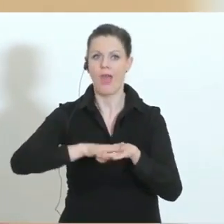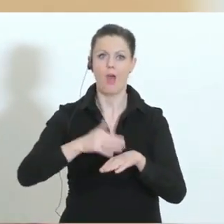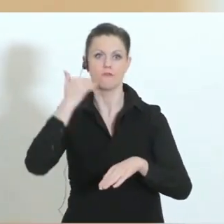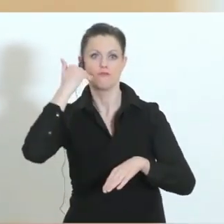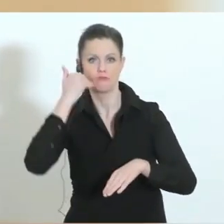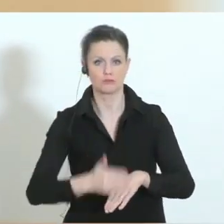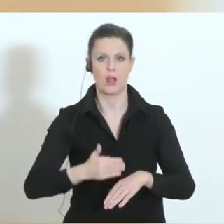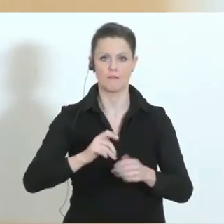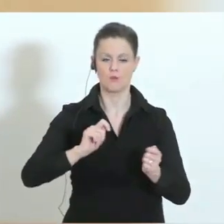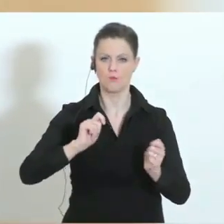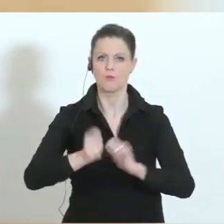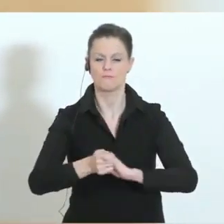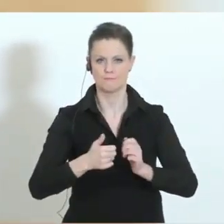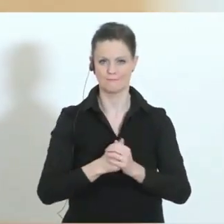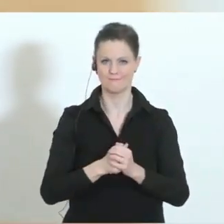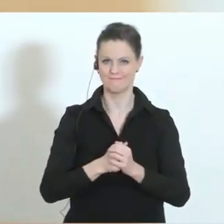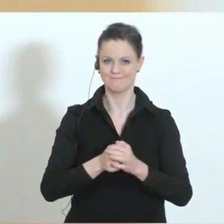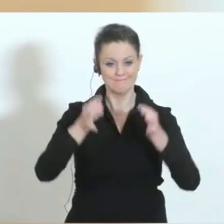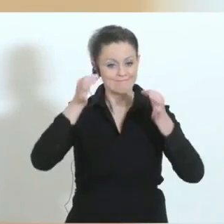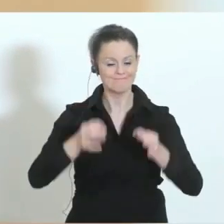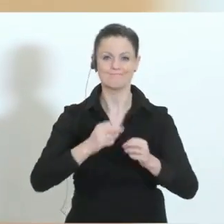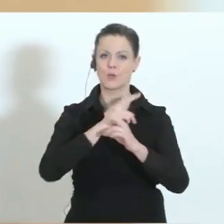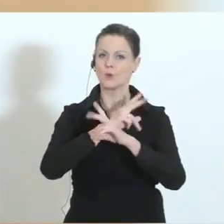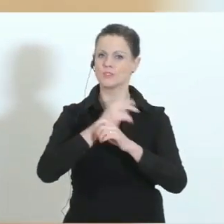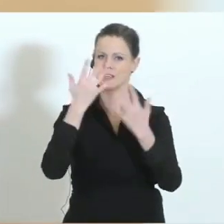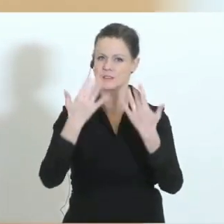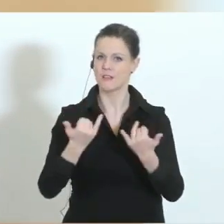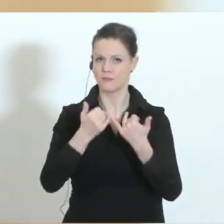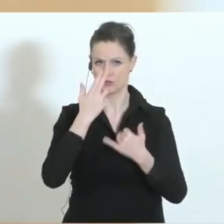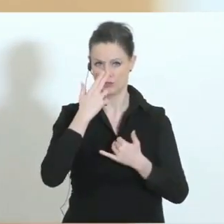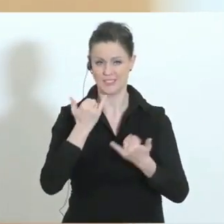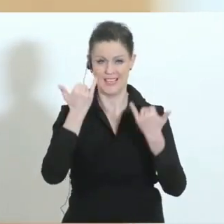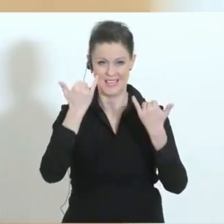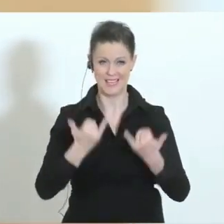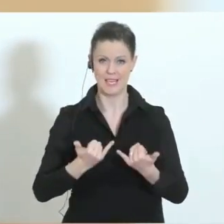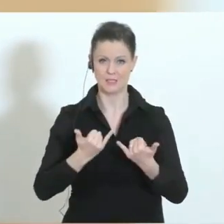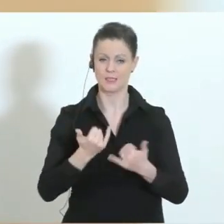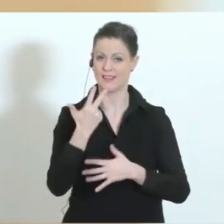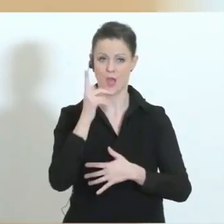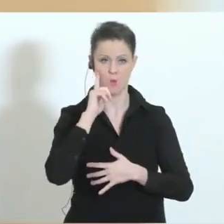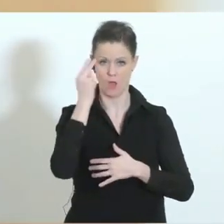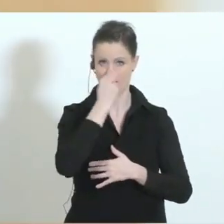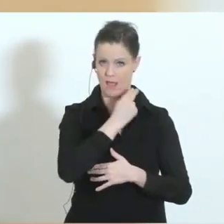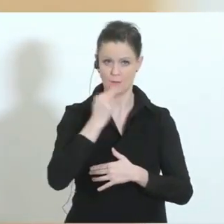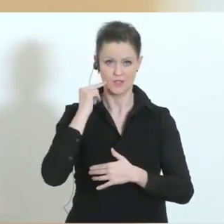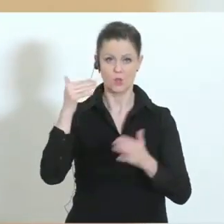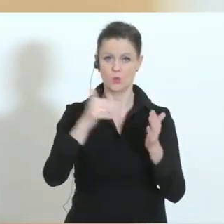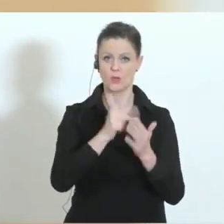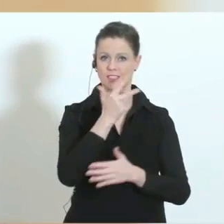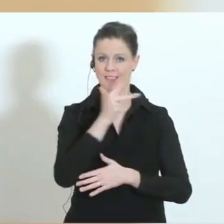Das ist die Situation. Wie schauen die konkreten Zahlen für Österreich aus? Wir stehen jetzt bei 15 Uhr bei 1